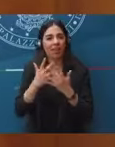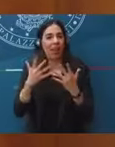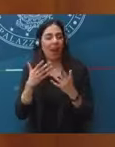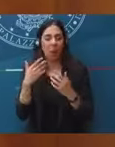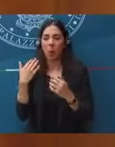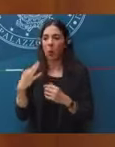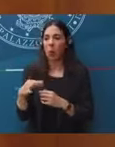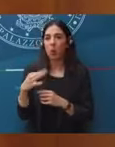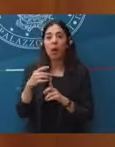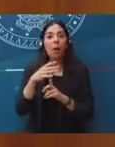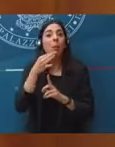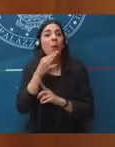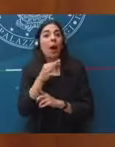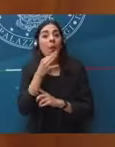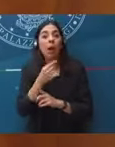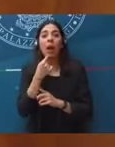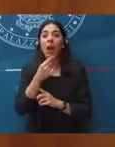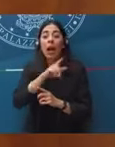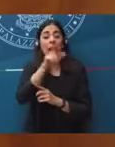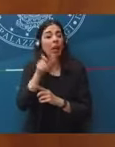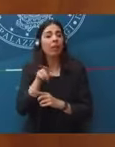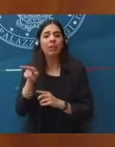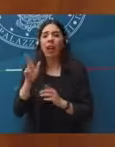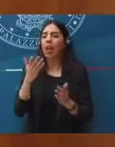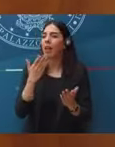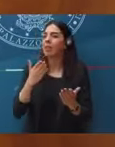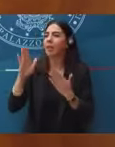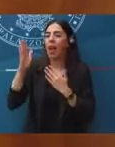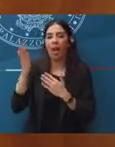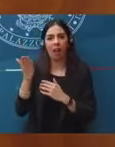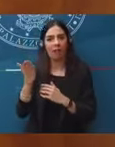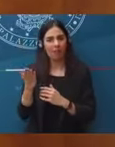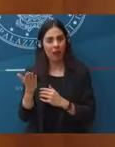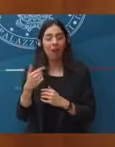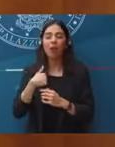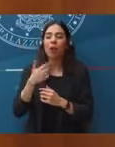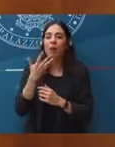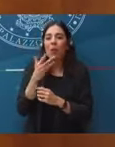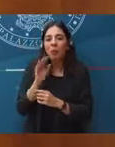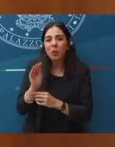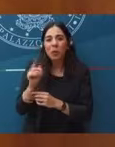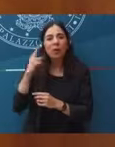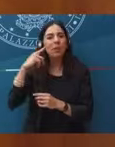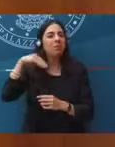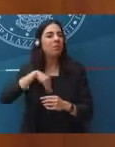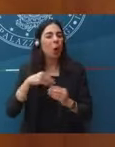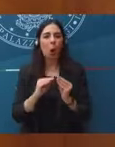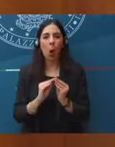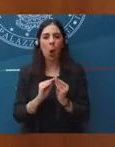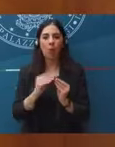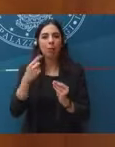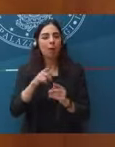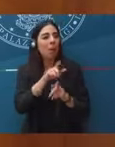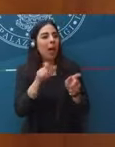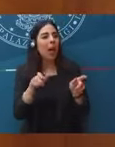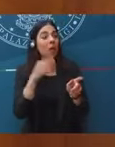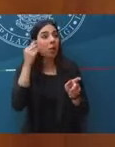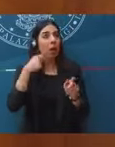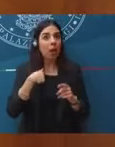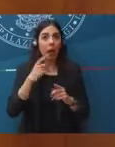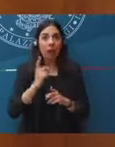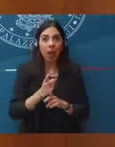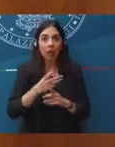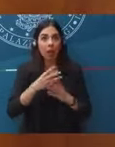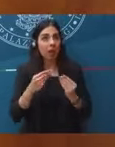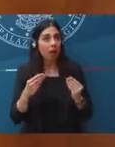paragonata a un salvatore della patria. E volevo chiederle a lei come le vive queste aspettative, se le pesano e